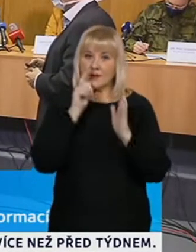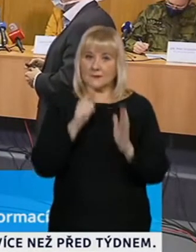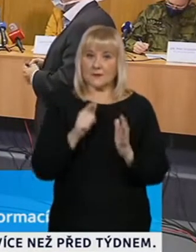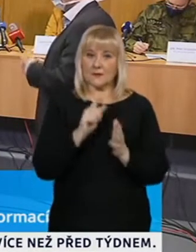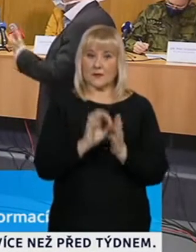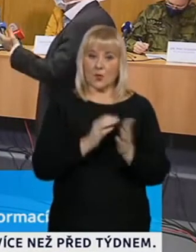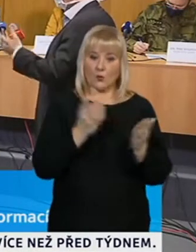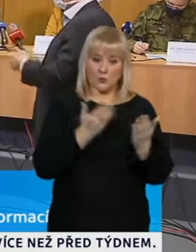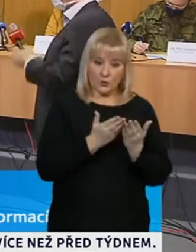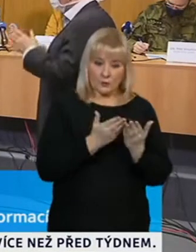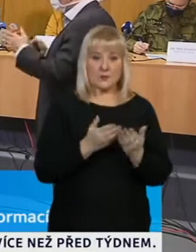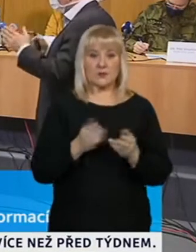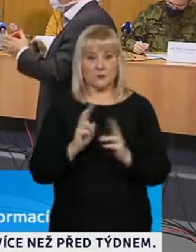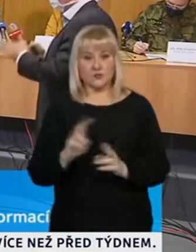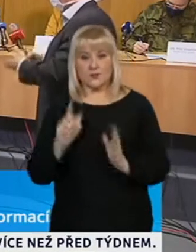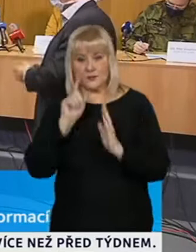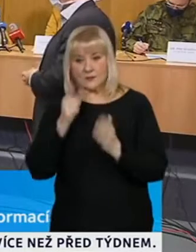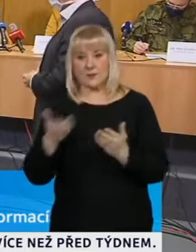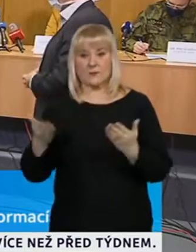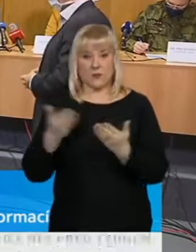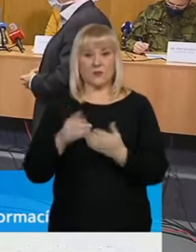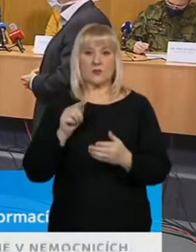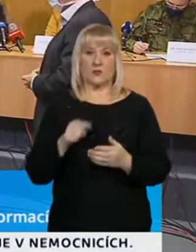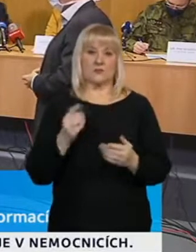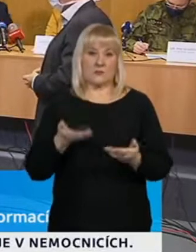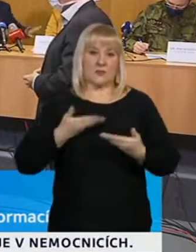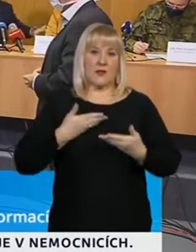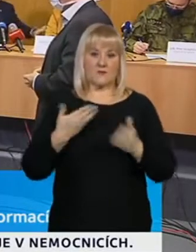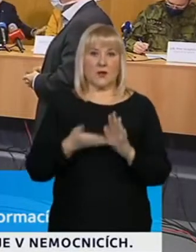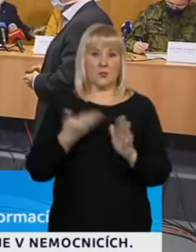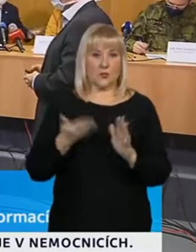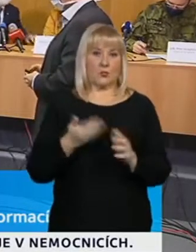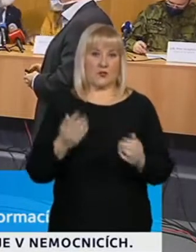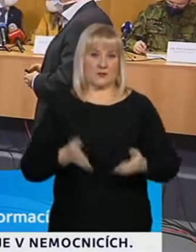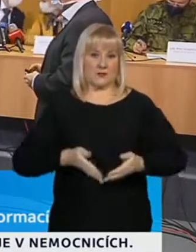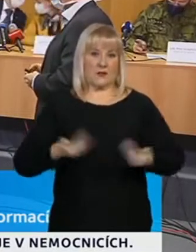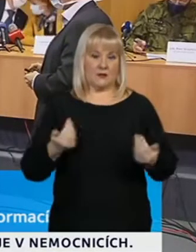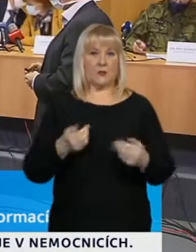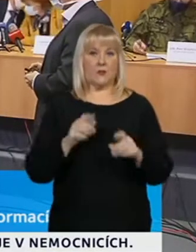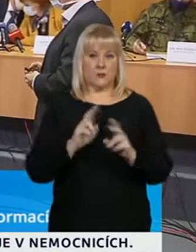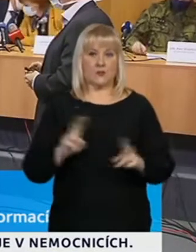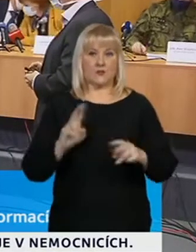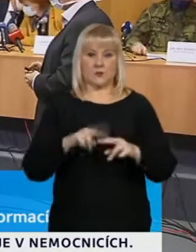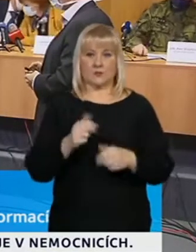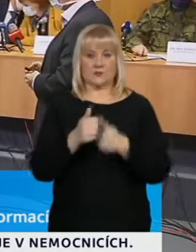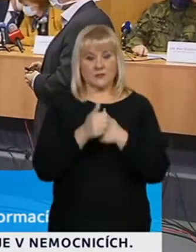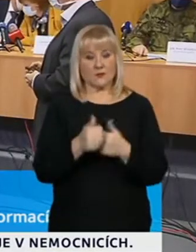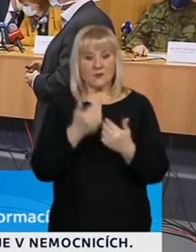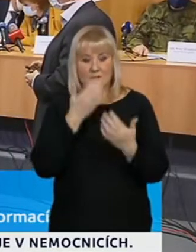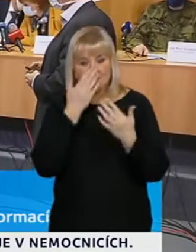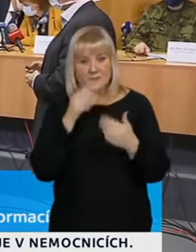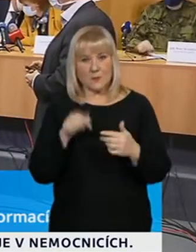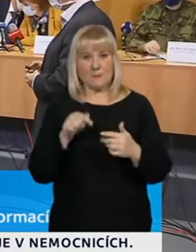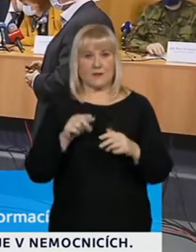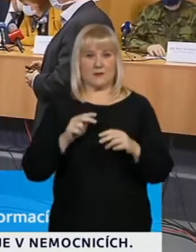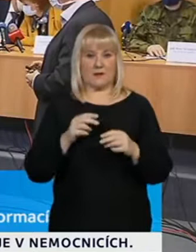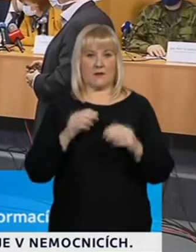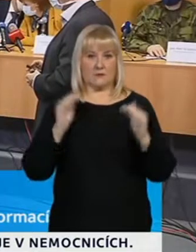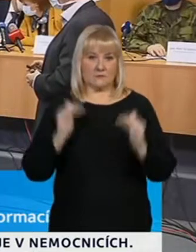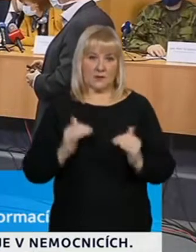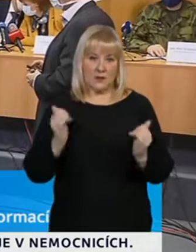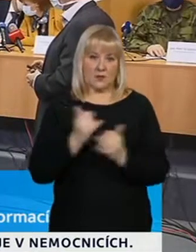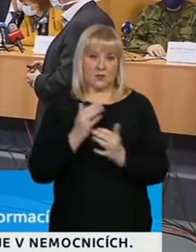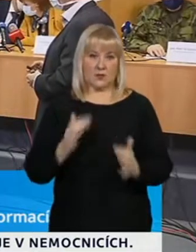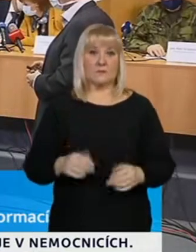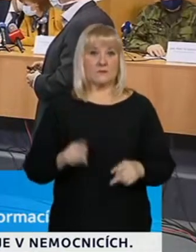srovnatelnou periodu, nebo nám dává srovnatelnou periodu po prosledování toho trendu a vidíte, že i v tom posledním období k